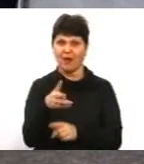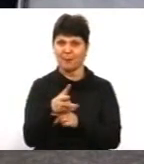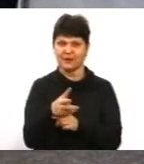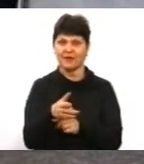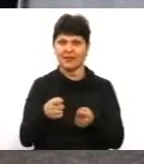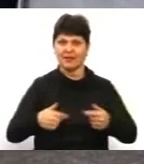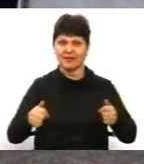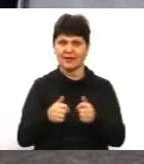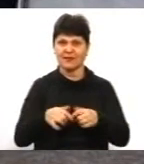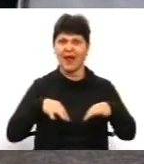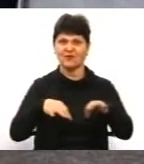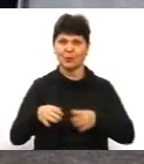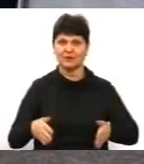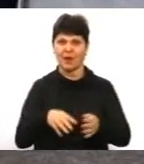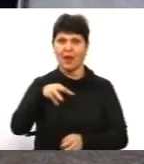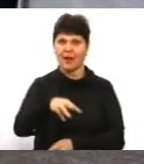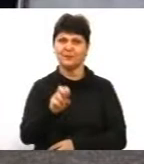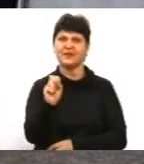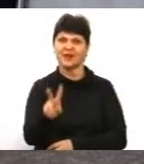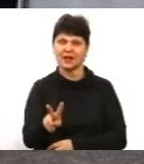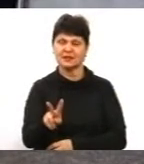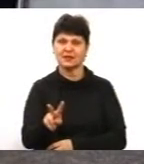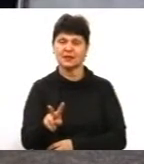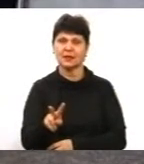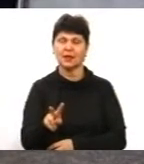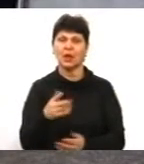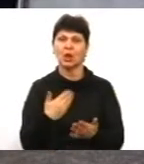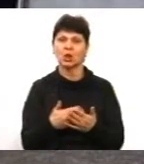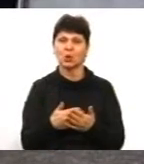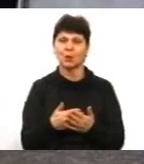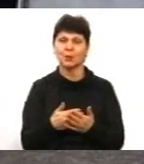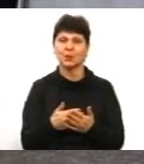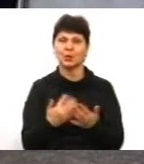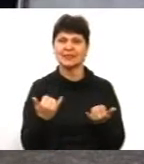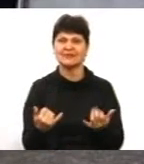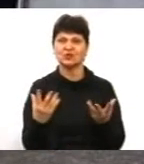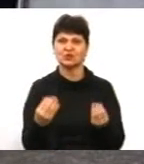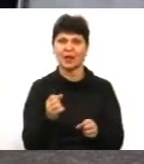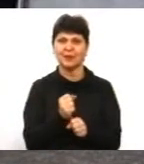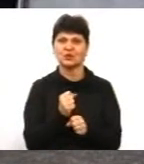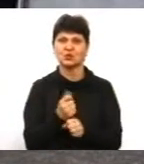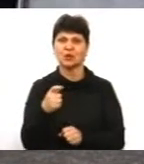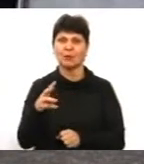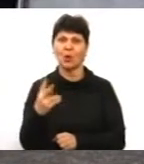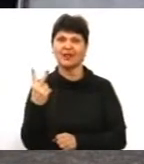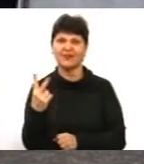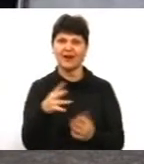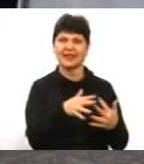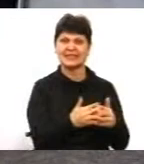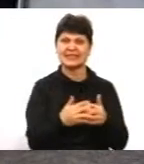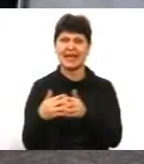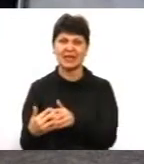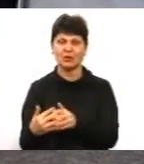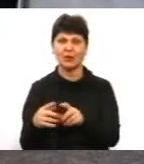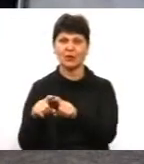автомобільної дороги М12. Тобто, ми на сьогоднішній день працюємо в двох населених пунктах на